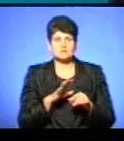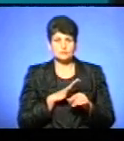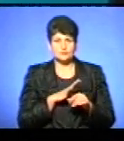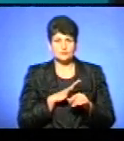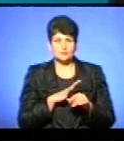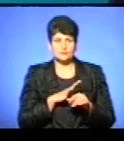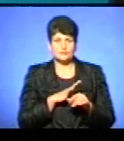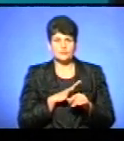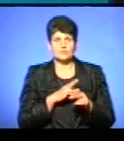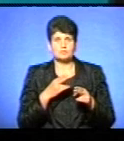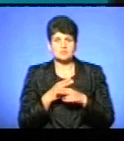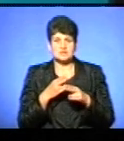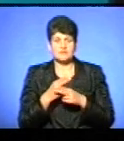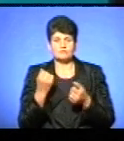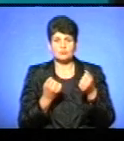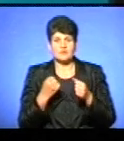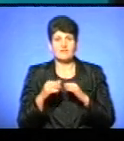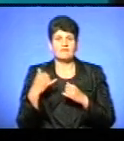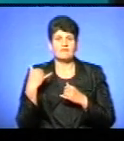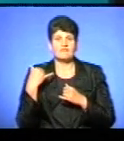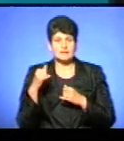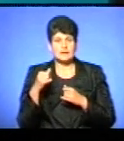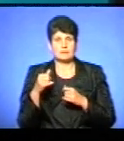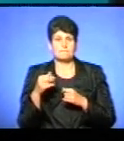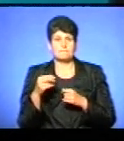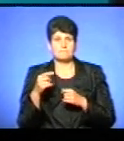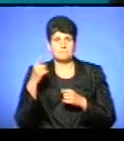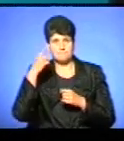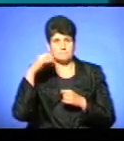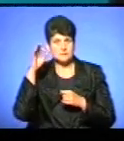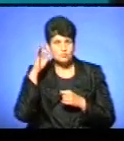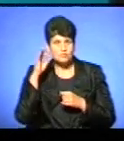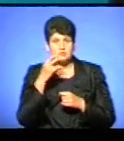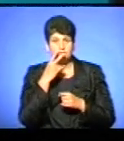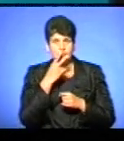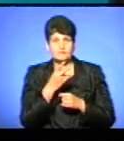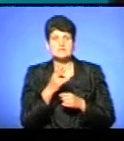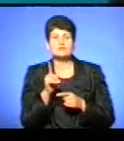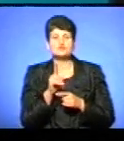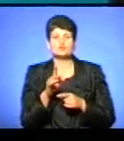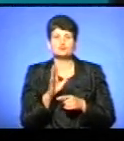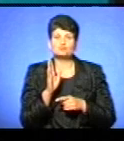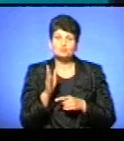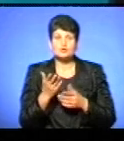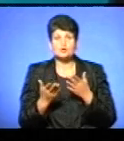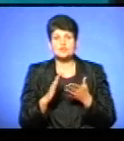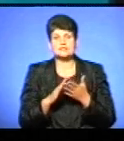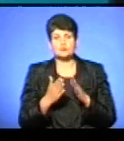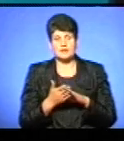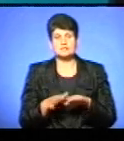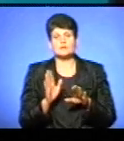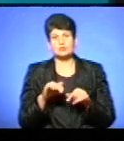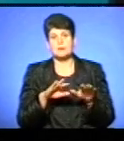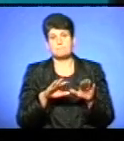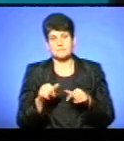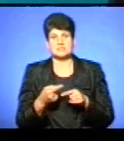загородив автомобіль, ми викликали патрульних. Як вони реагували, давайте подивимося і проаналізуємо, що буде, якщо така ситуація трапиться